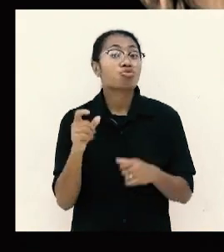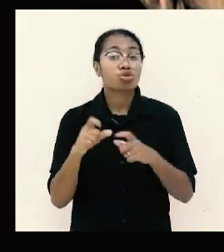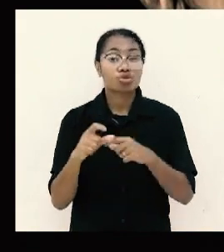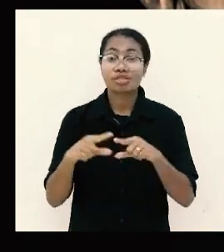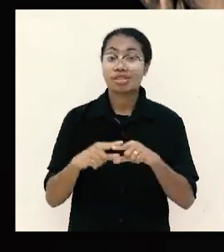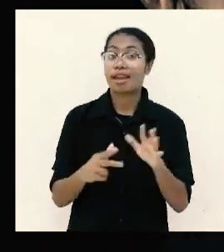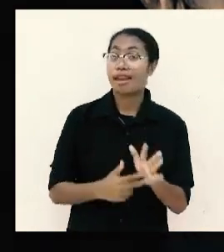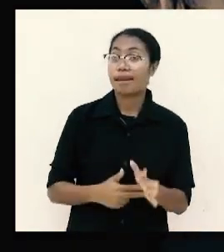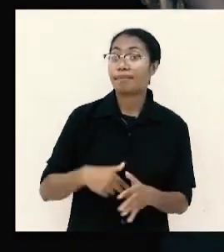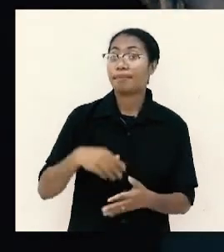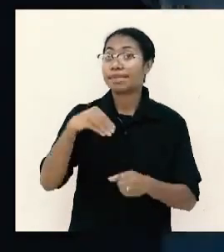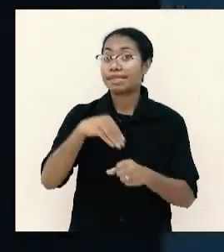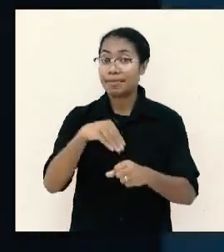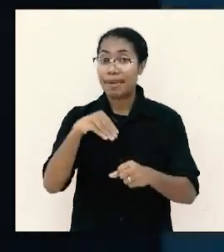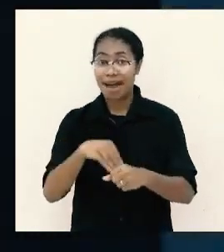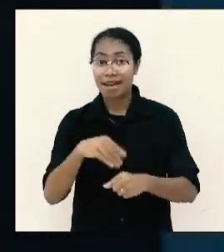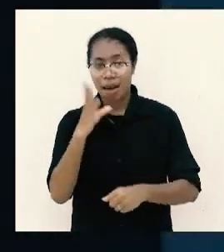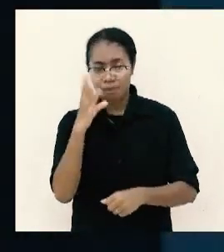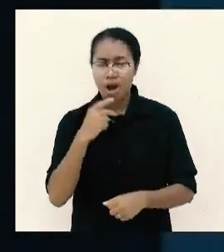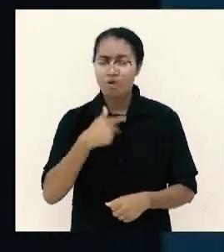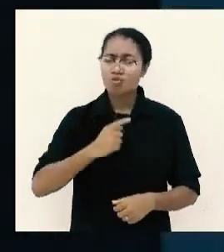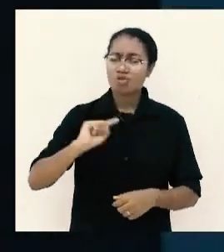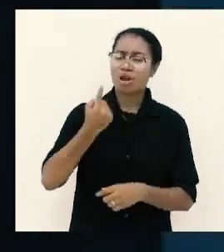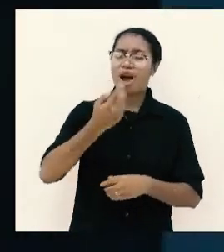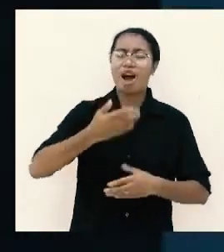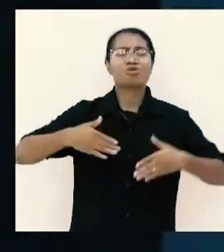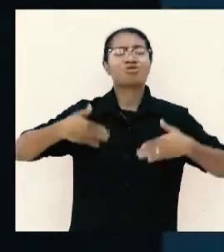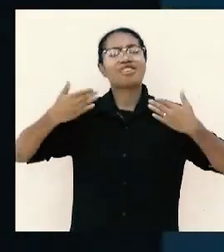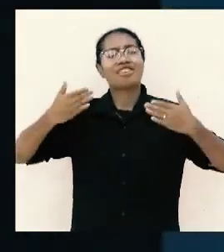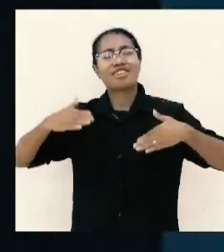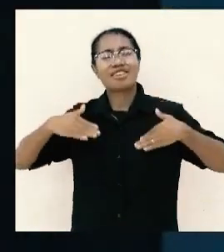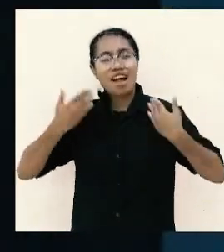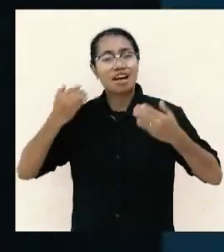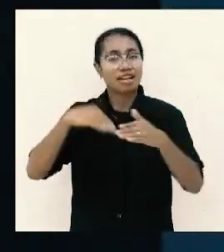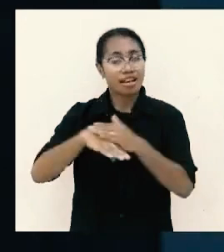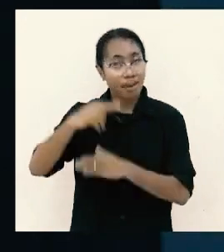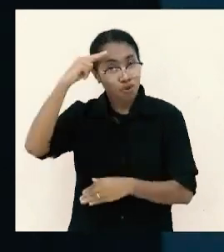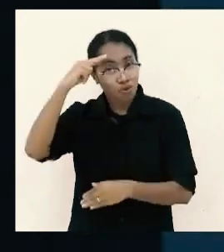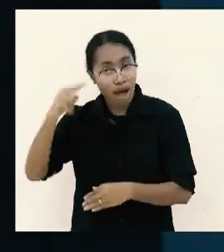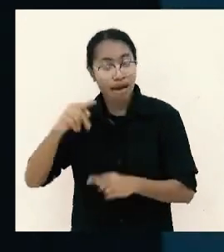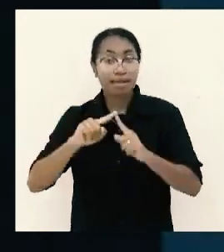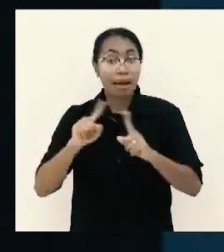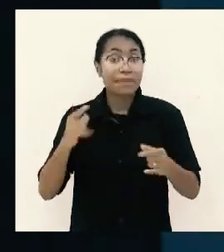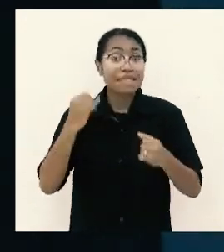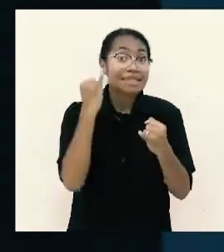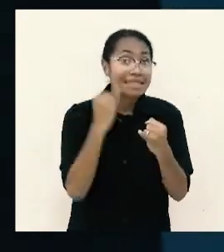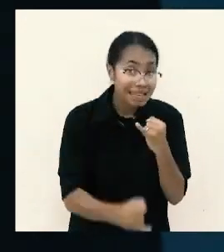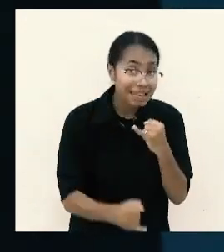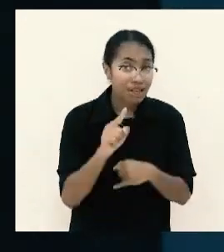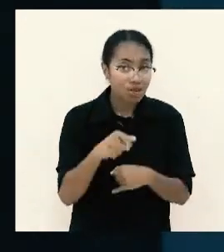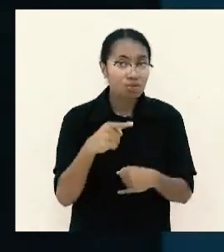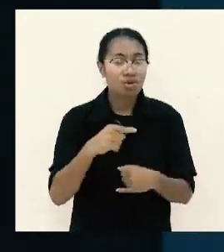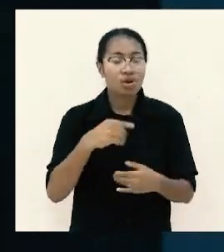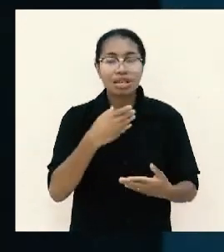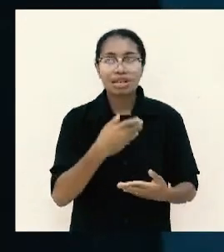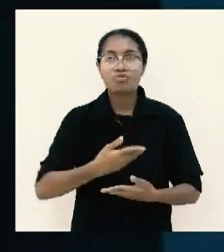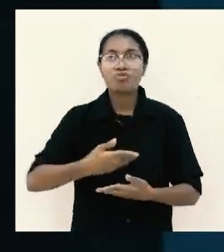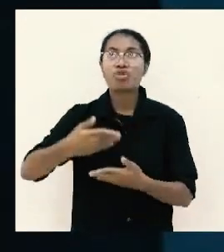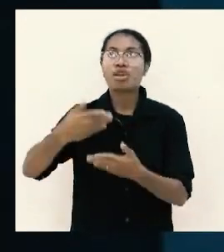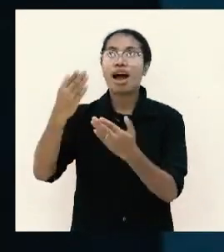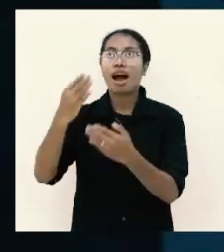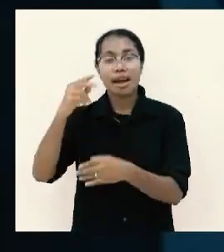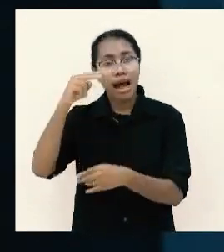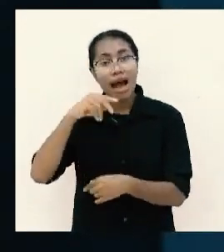terima pertama-tama aku bersuka cita dalam Tuhan tapi setelah itu dimuliakanlah Allah dan